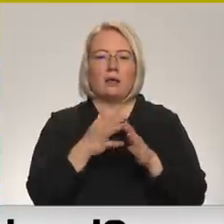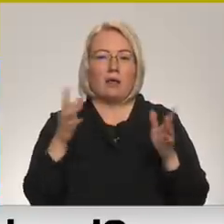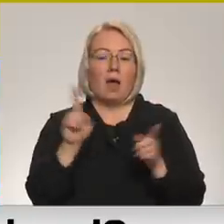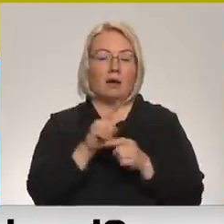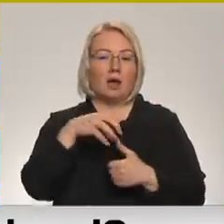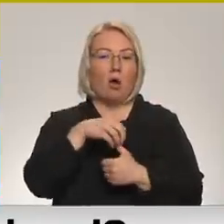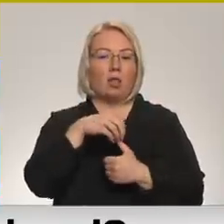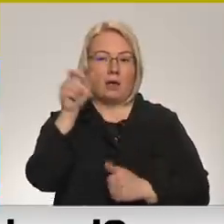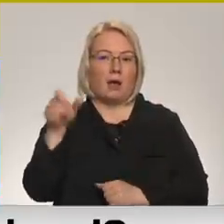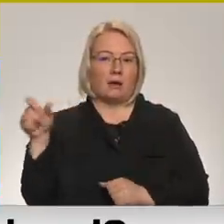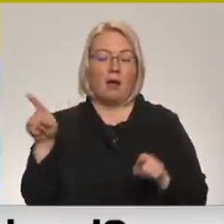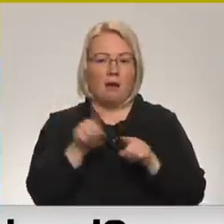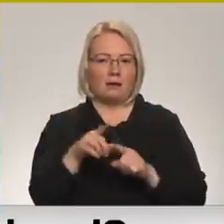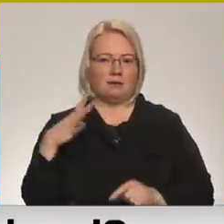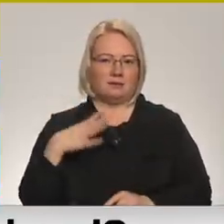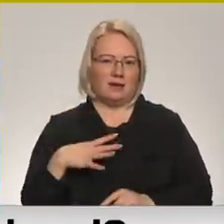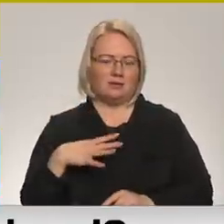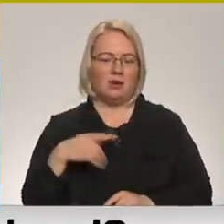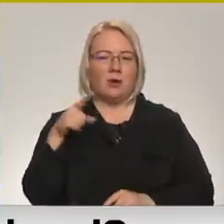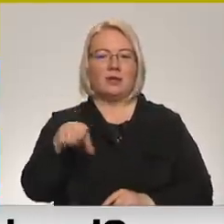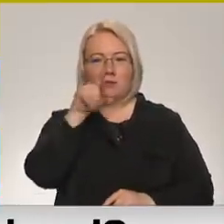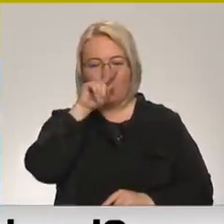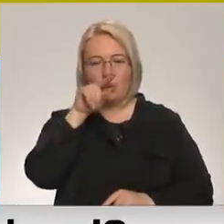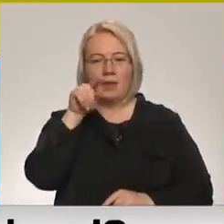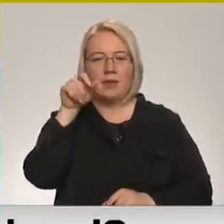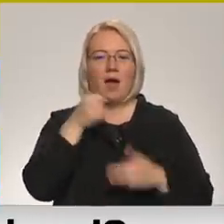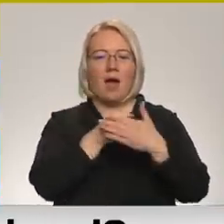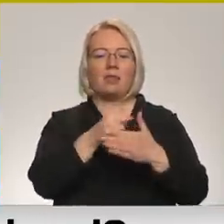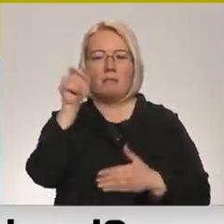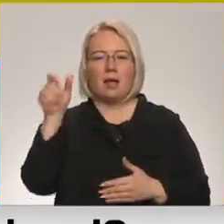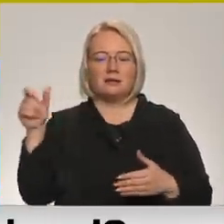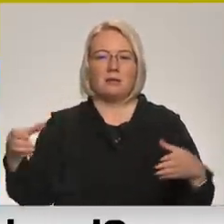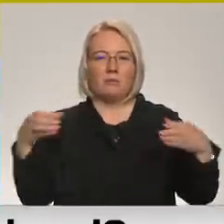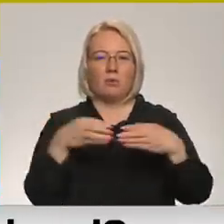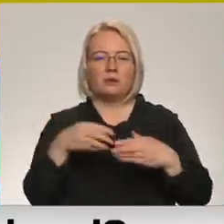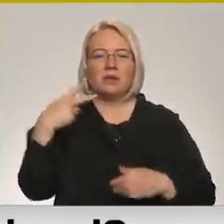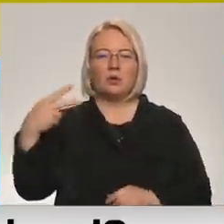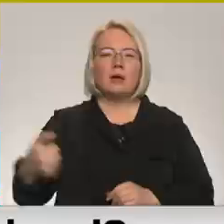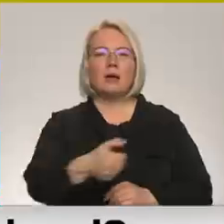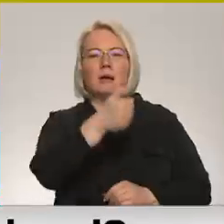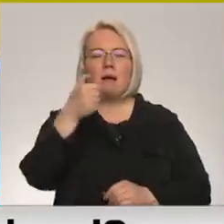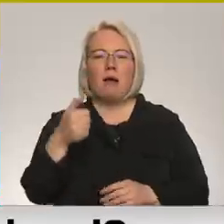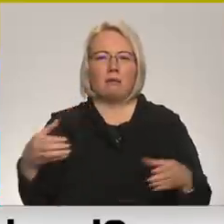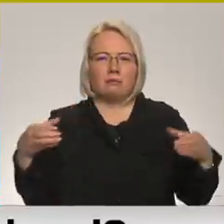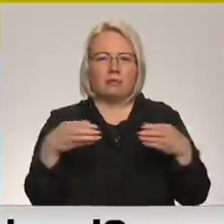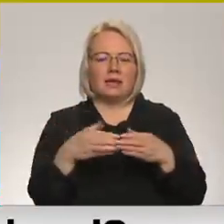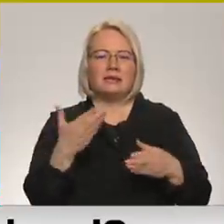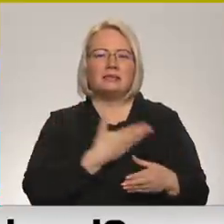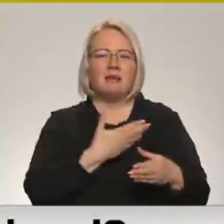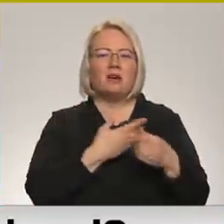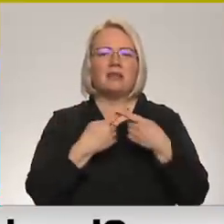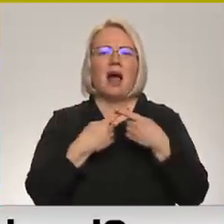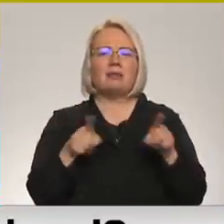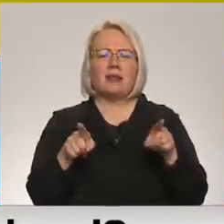Tiešā veidā arī oligārhiem. Tas Putin atbalstītāja pulks tomēr ir 20 gadus faktiski dzīvojis absolūti alternatīvā